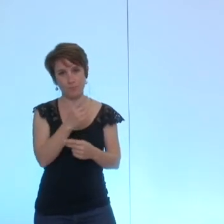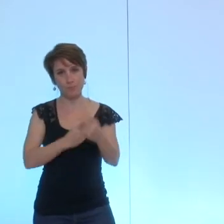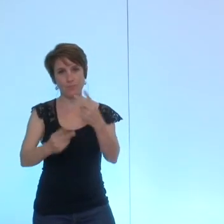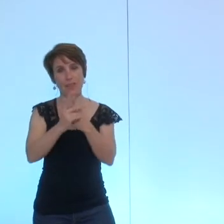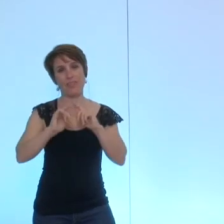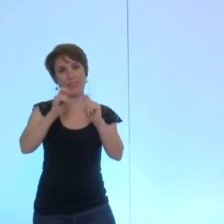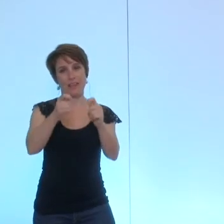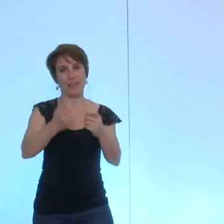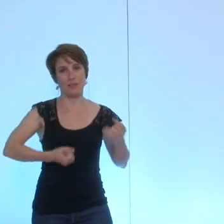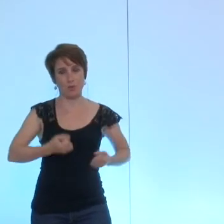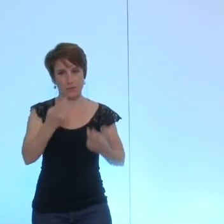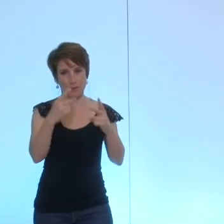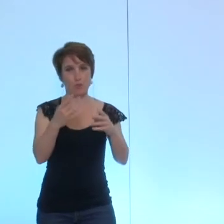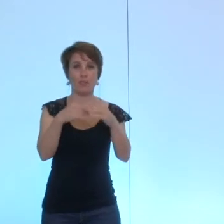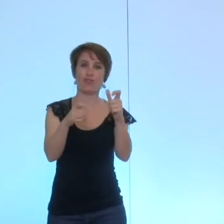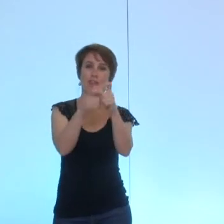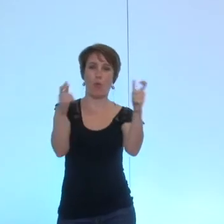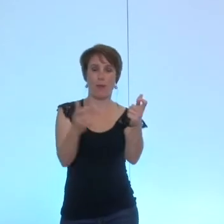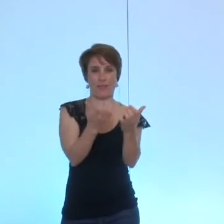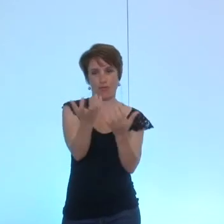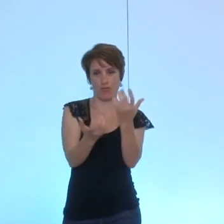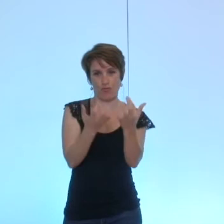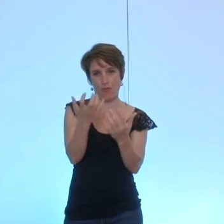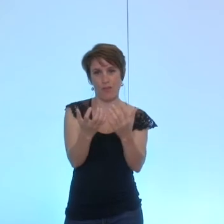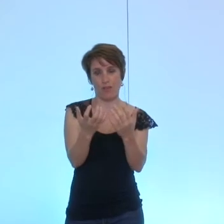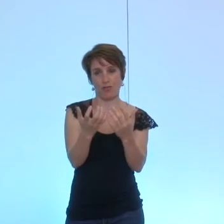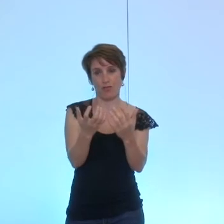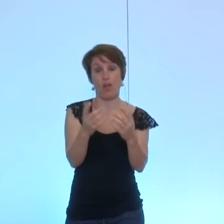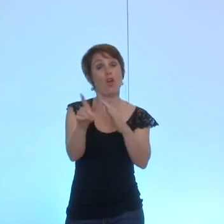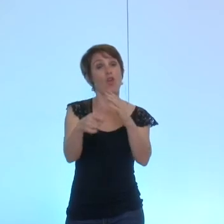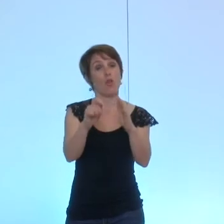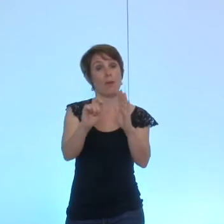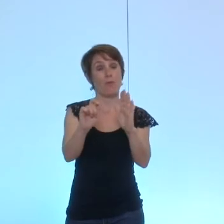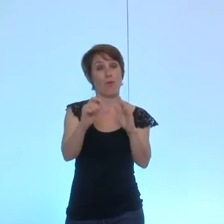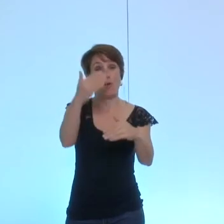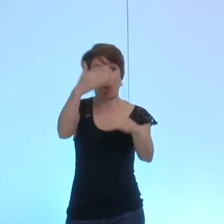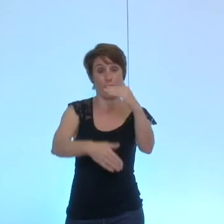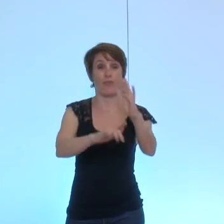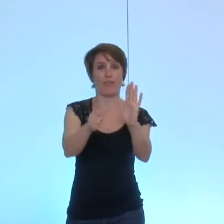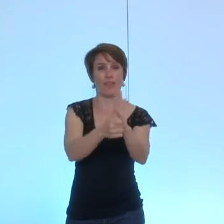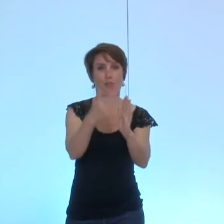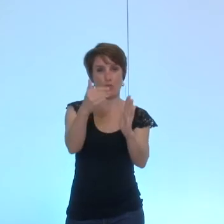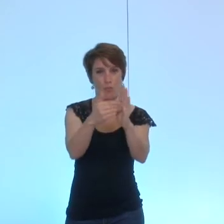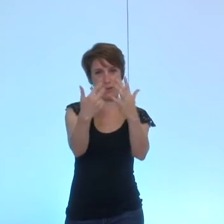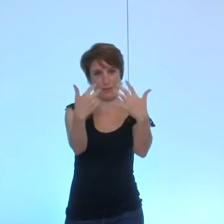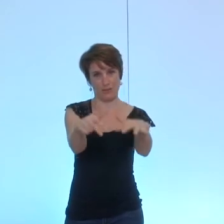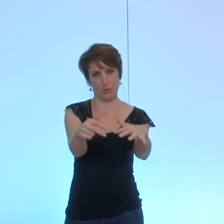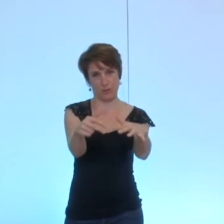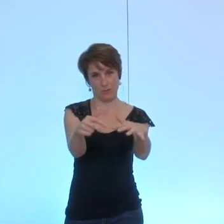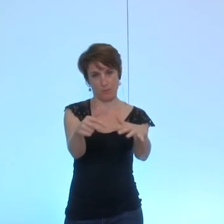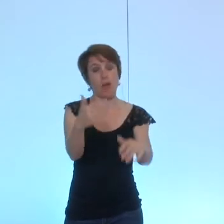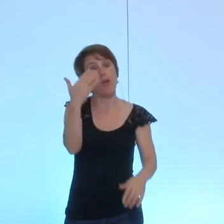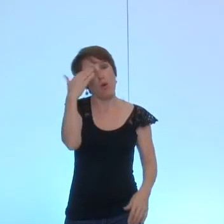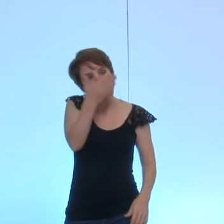la compagnie de chauffage s'achève en 2018 nous connaissons vos